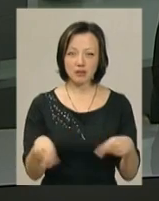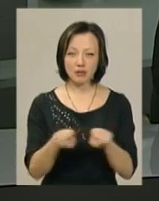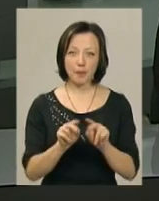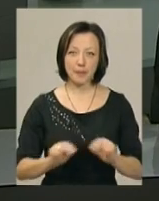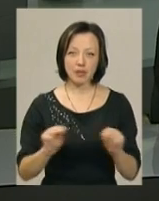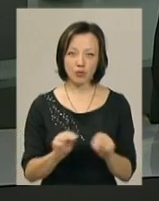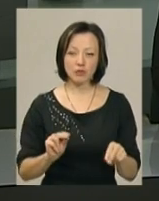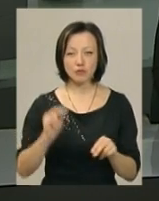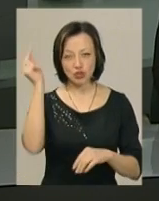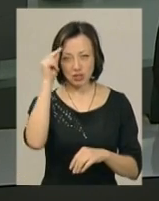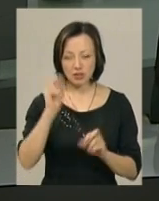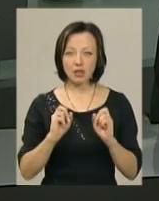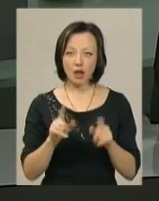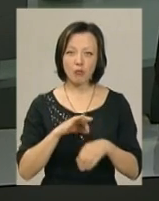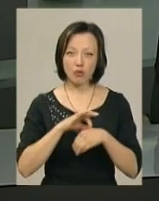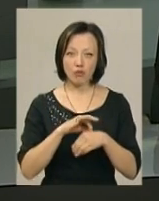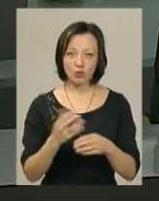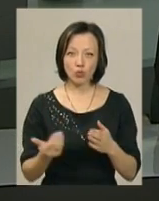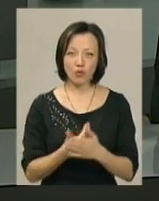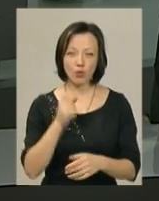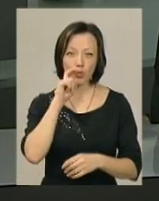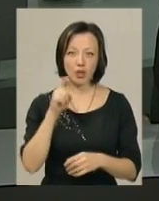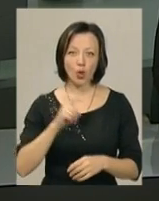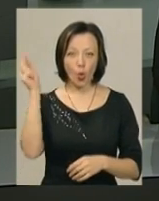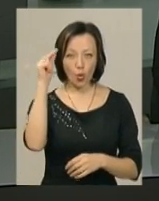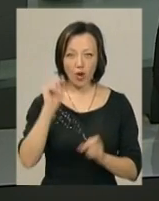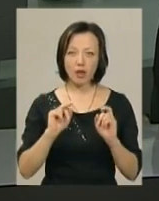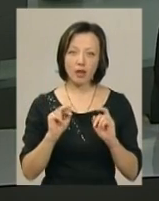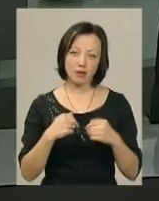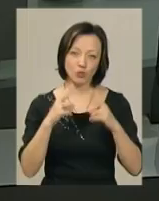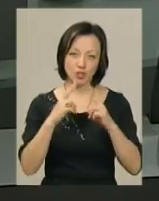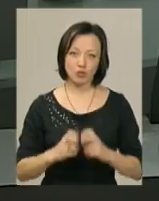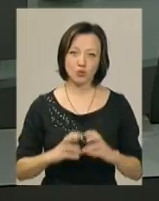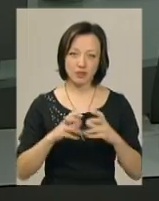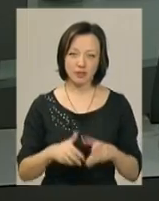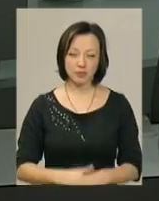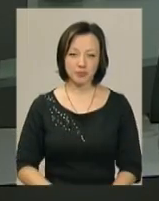педагоги вчилися, як проводити нові для України уроки, я засліджую світ.